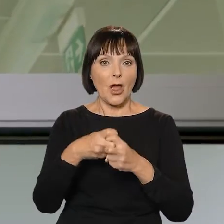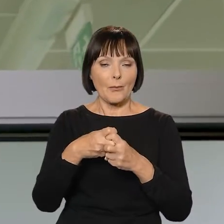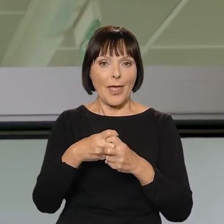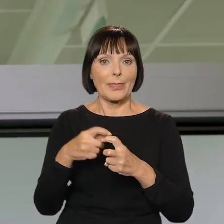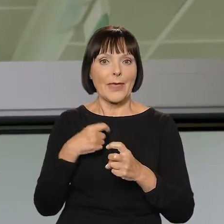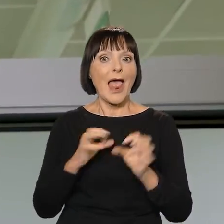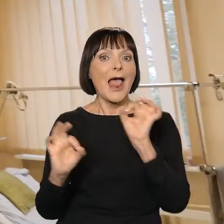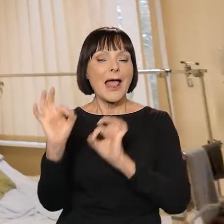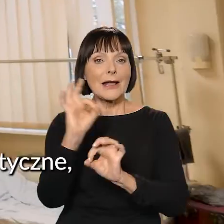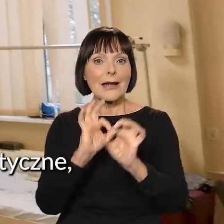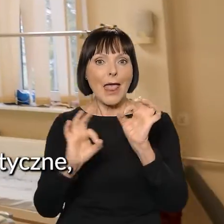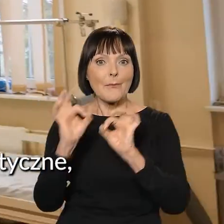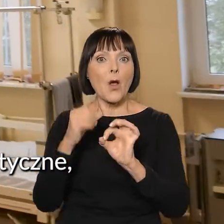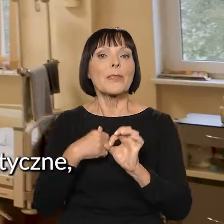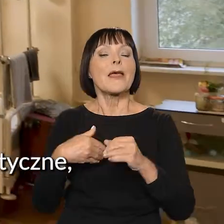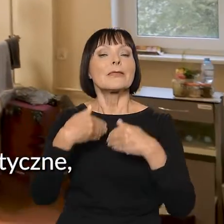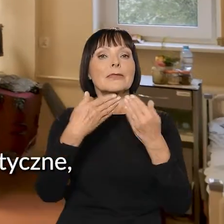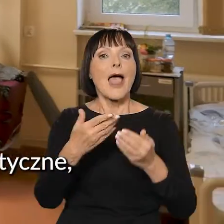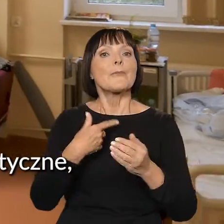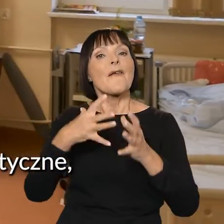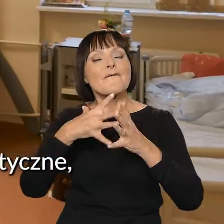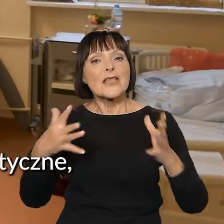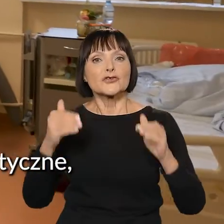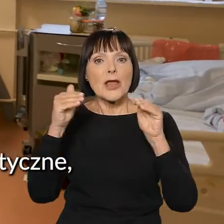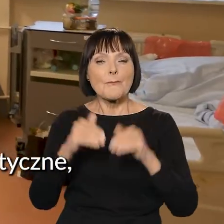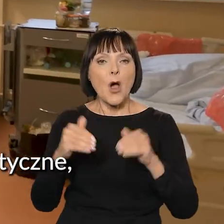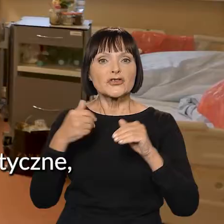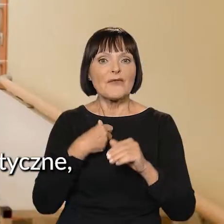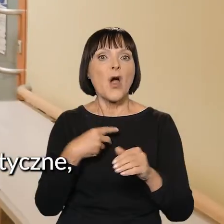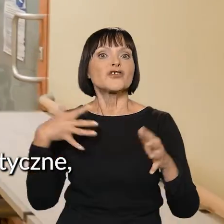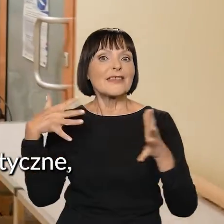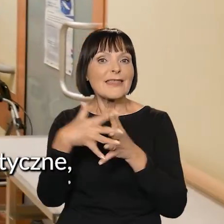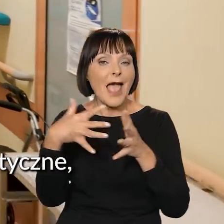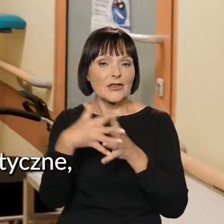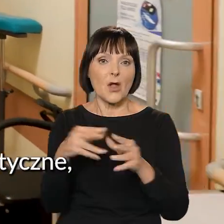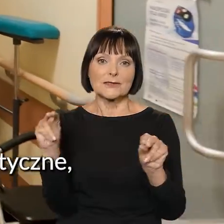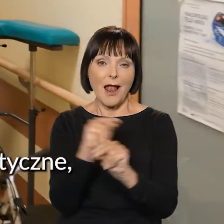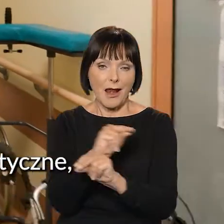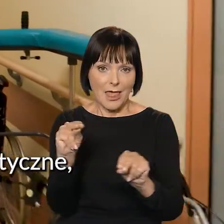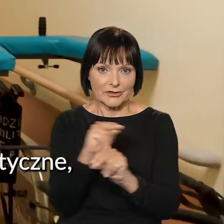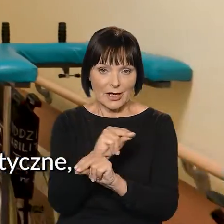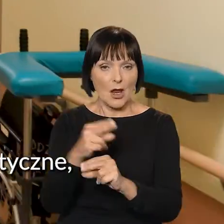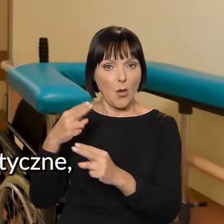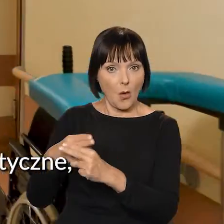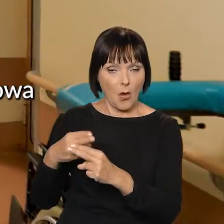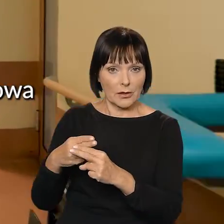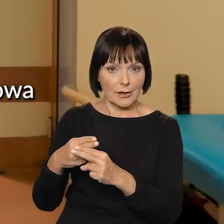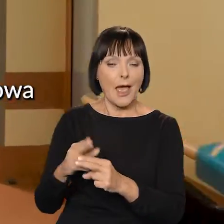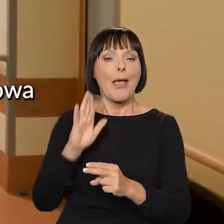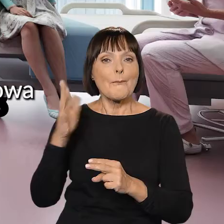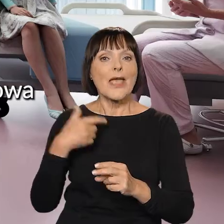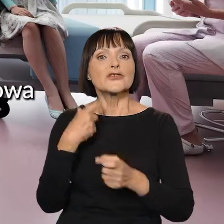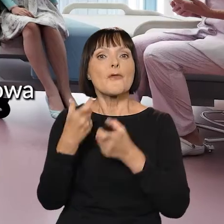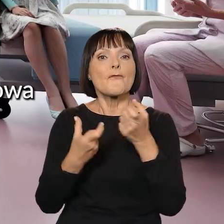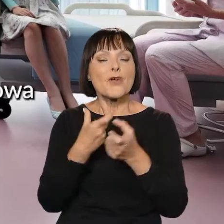Modernizacja budynku spowoduje, że zwiększą się nasze możliwości zarówno diagnostyczne, jak i lecznicze pacjentów. Będzie